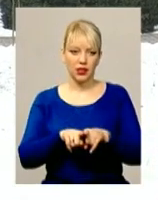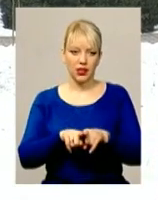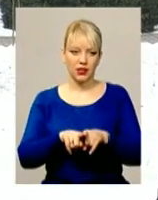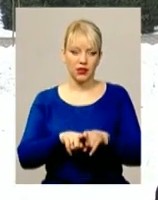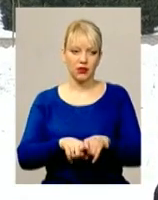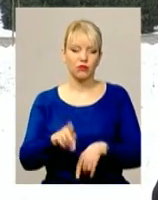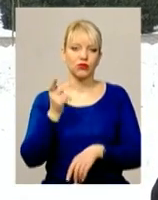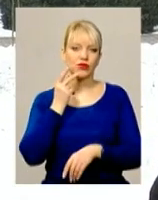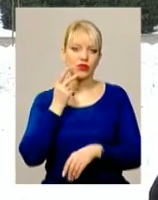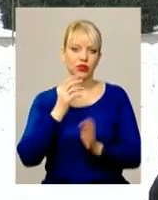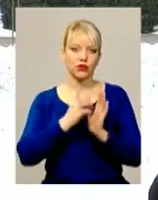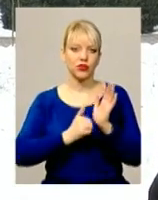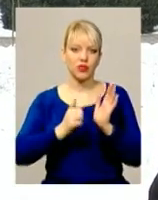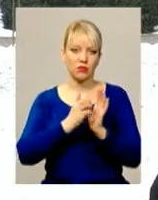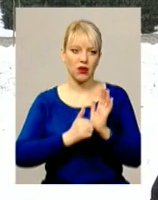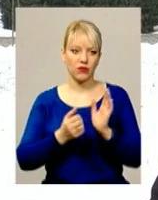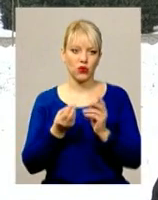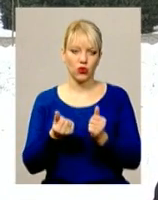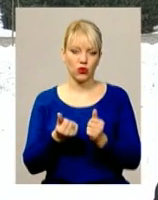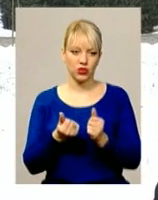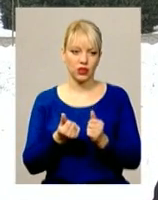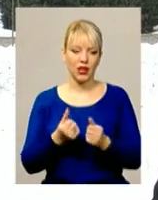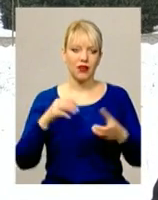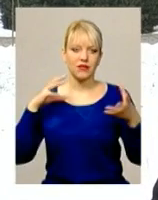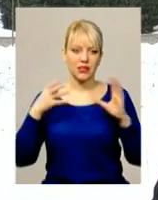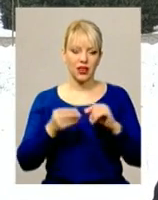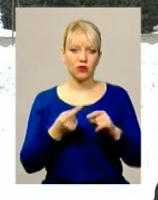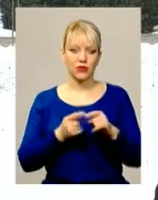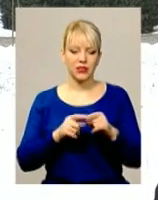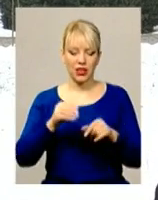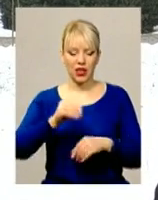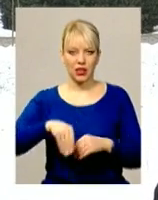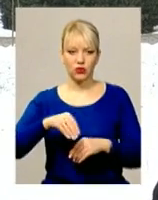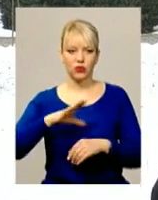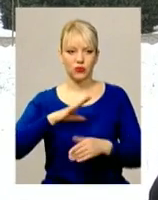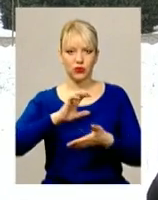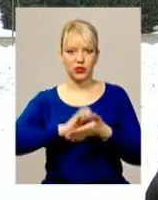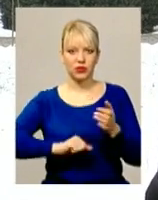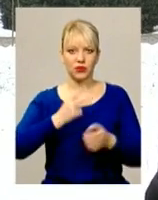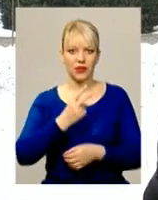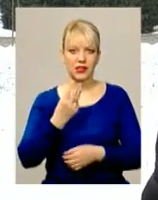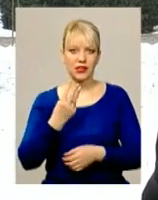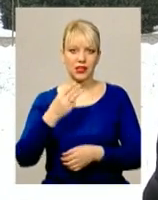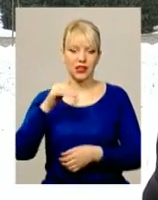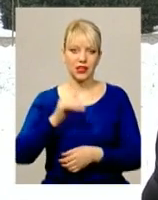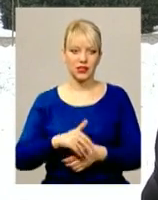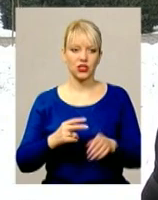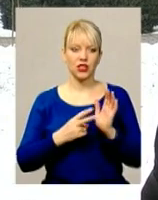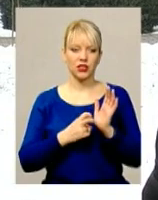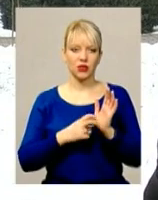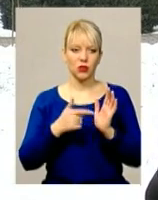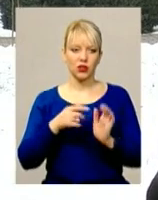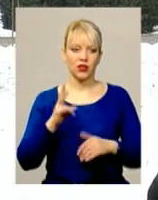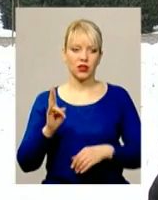постійно знімав певну суму грошей. Загалом з цієї карточки було знято 23 тисячі 700 гривень.